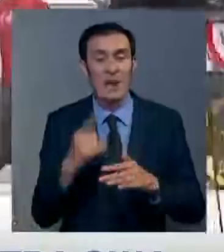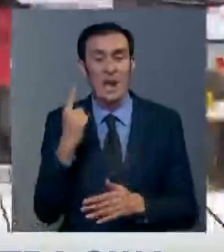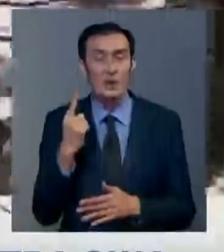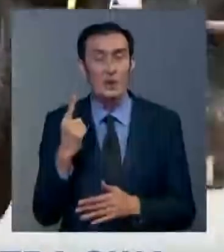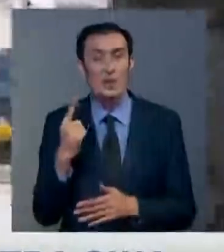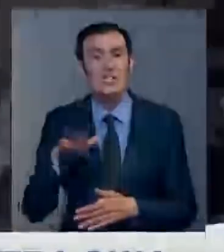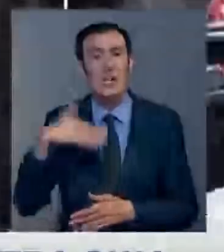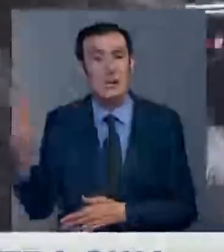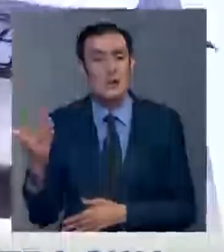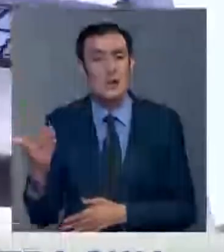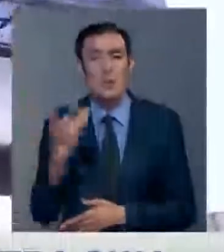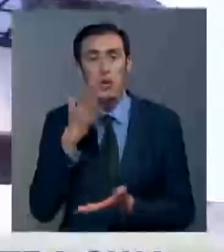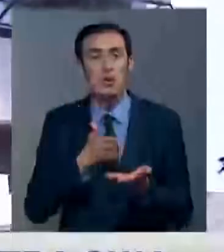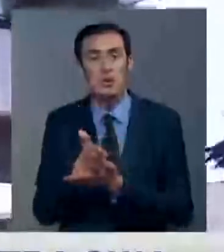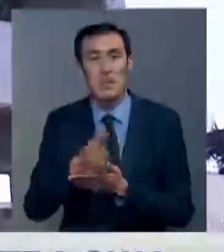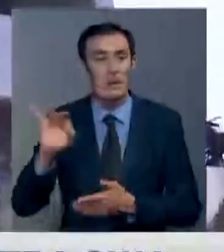политической провокацией.